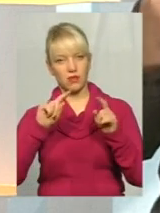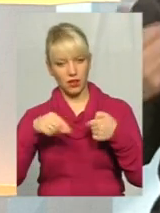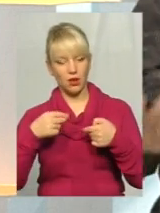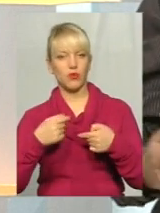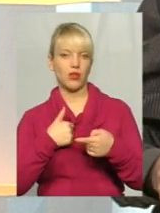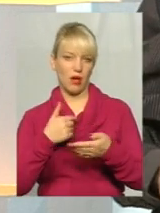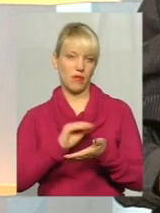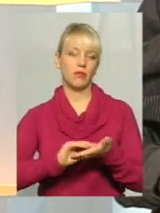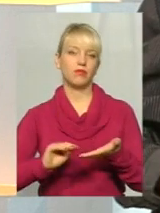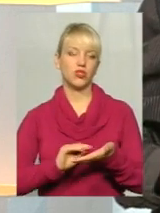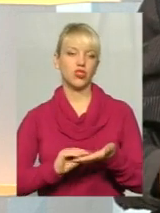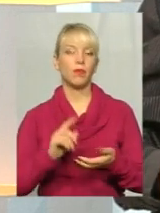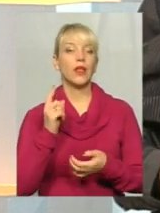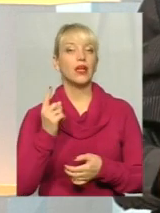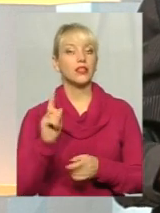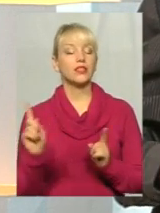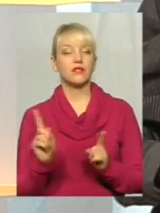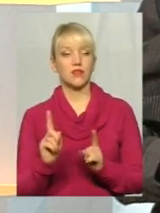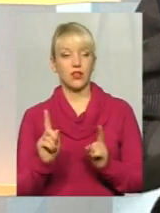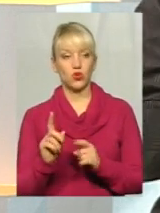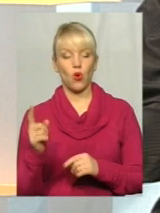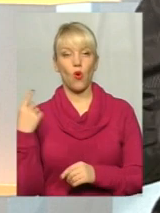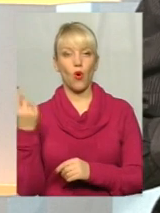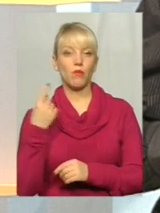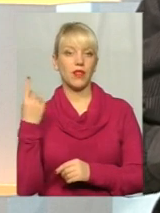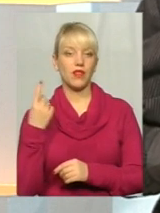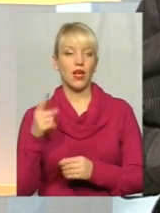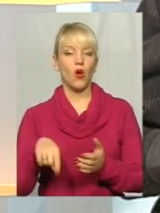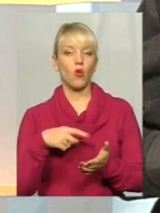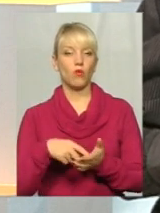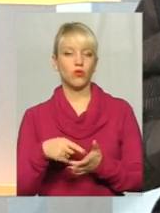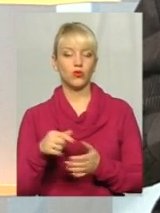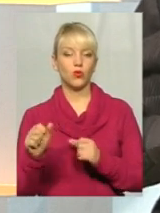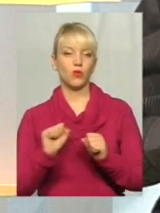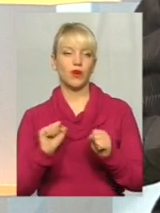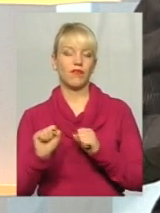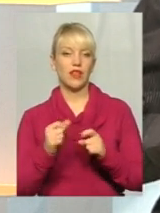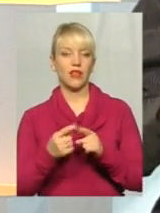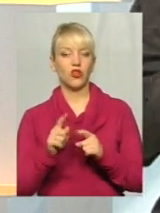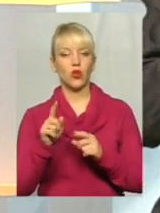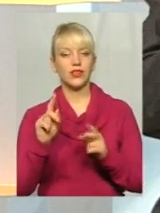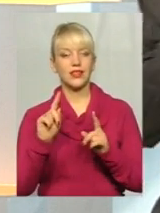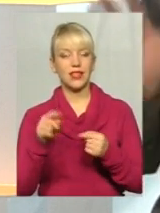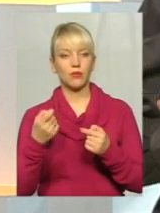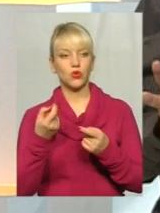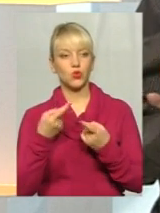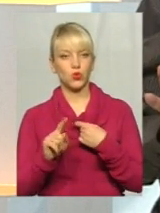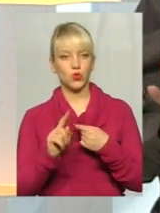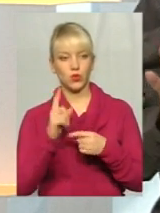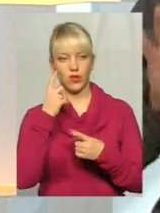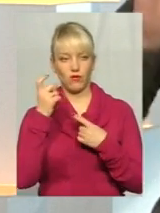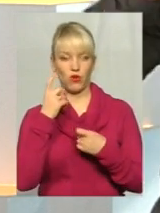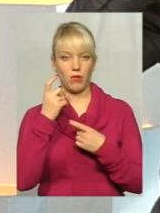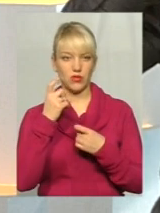Єдинственное, облкоммунуправление требує немножко другу інформацію,